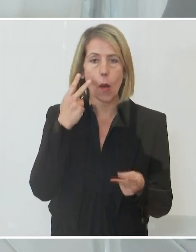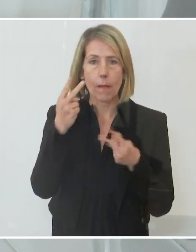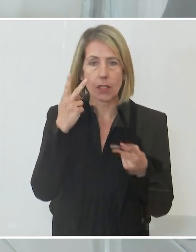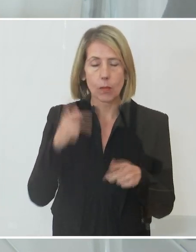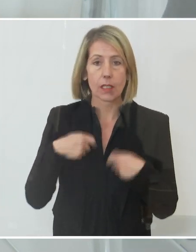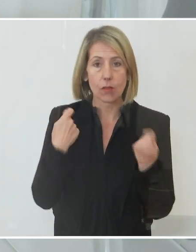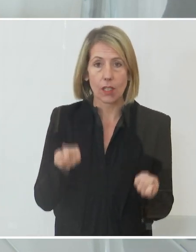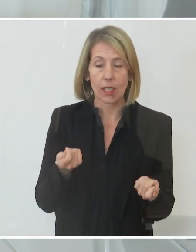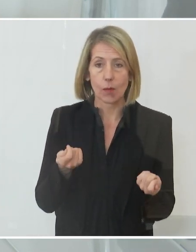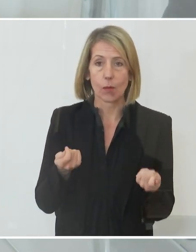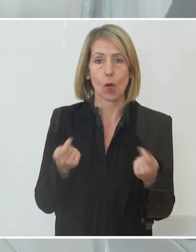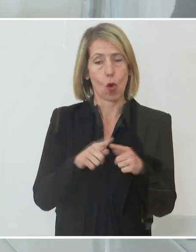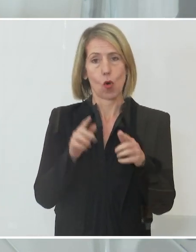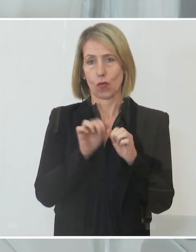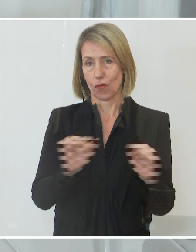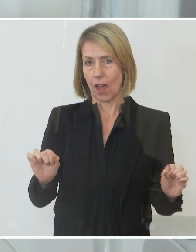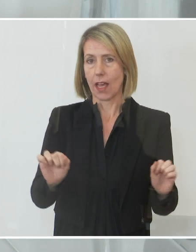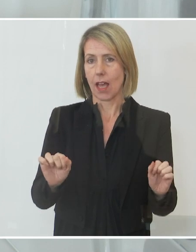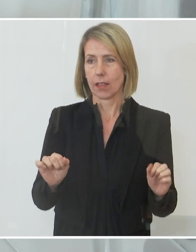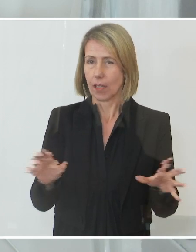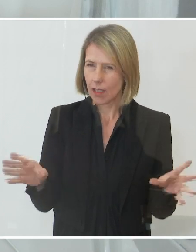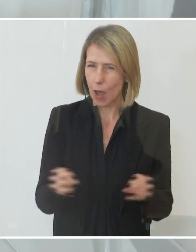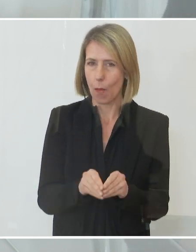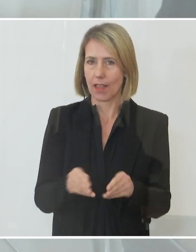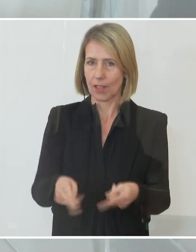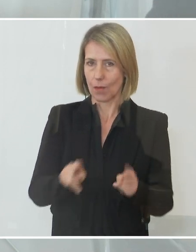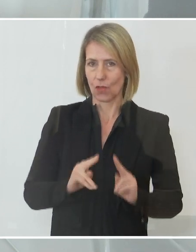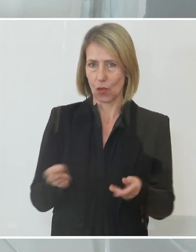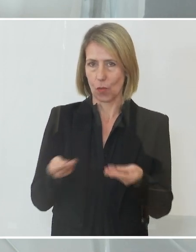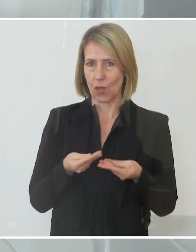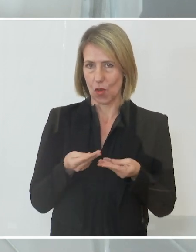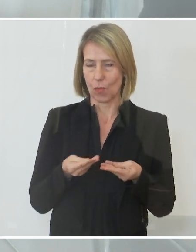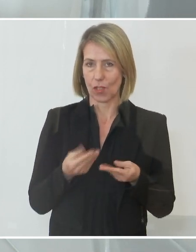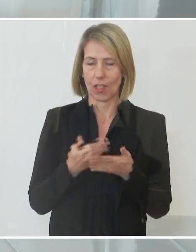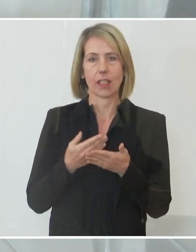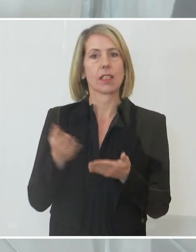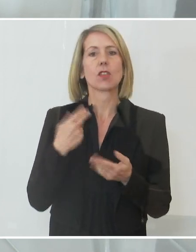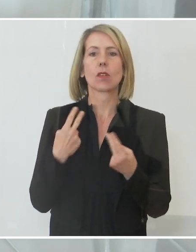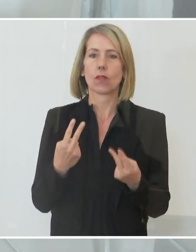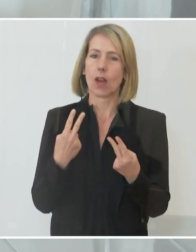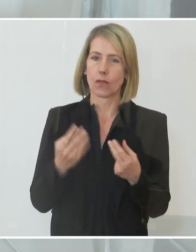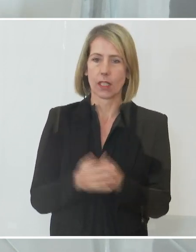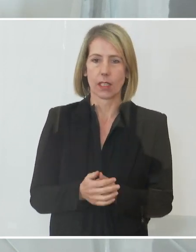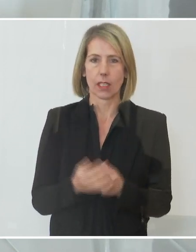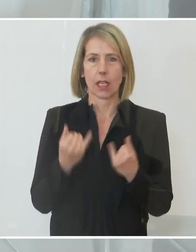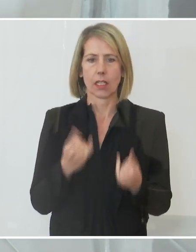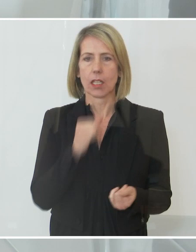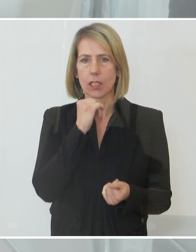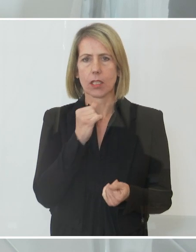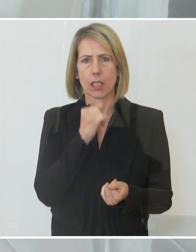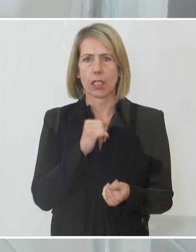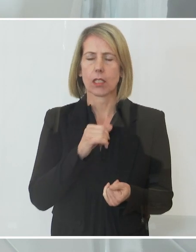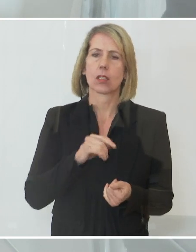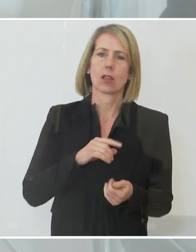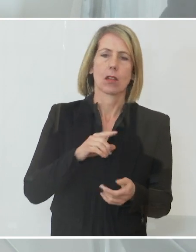unsere Freiheit gemeinsam wieder zurückzuerlangen. Deswegen war es mir wichtig, in dieser Frage keine Zeit zu verlieren,